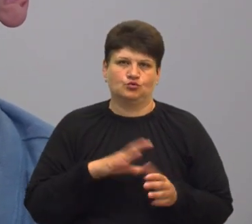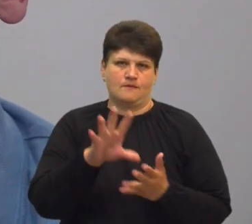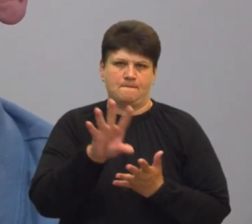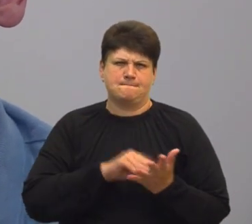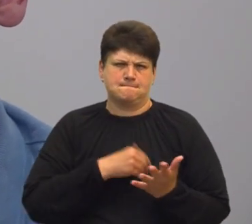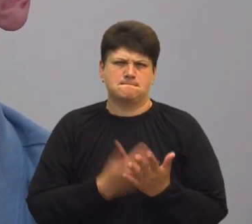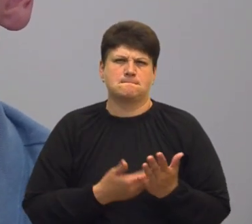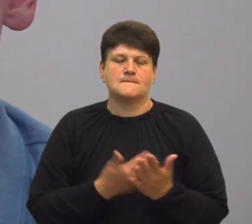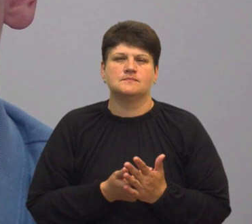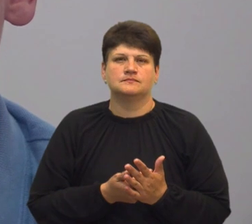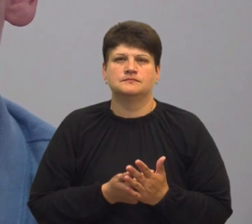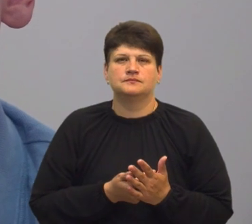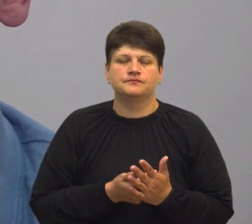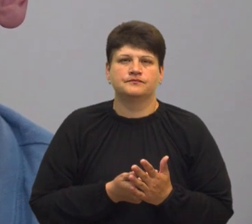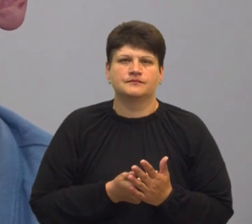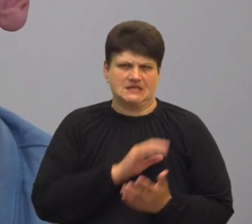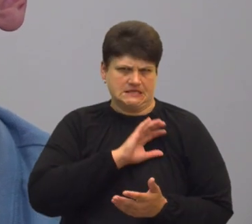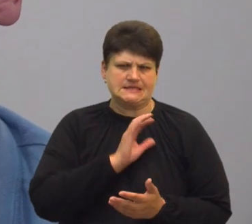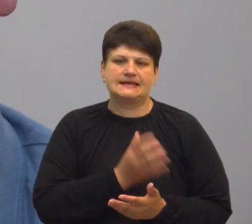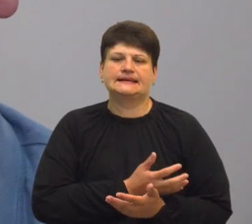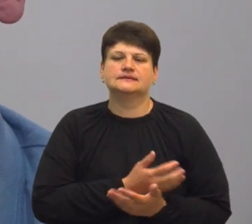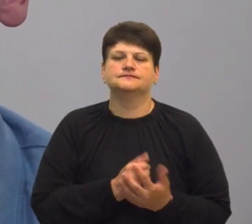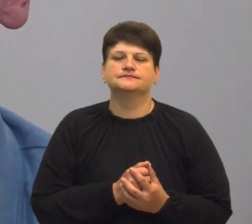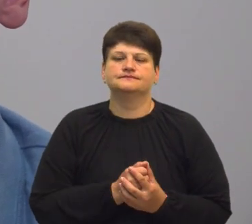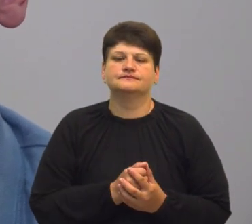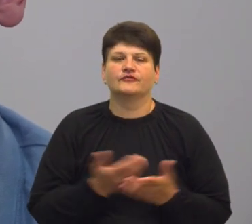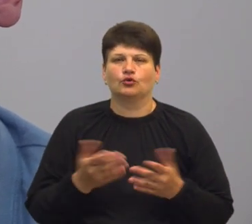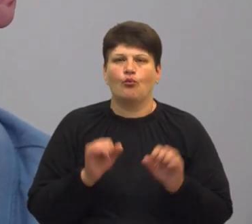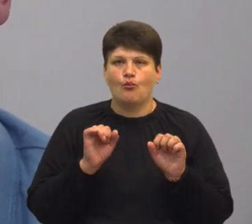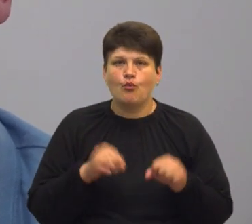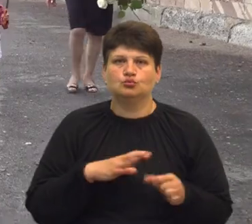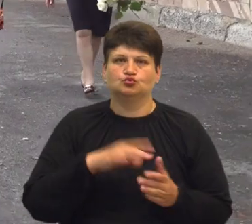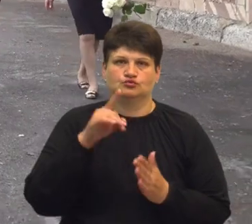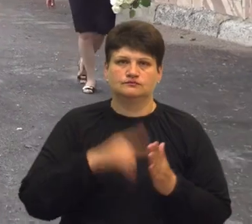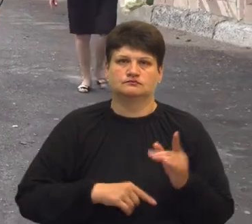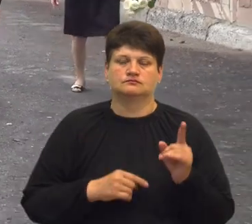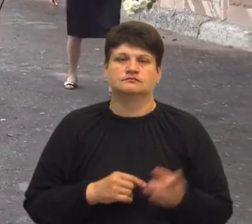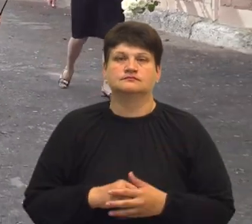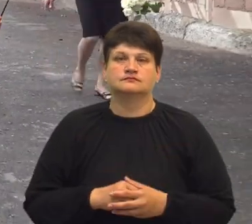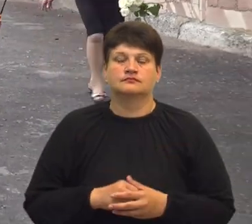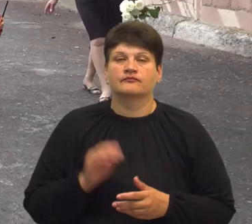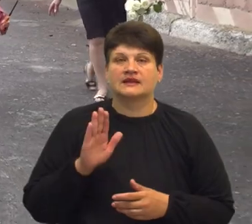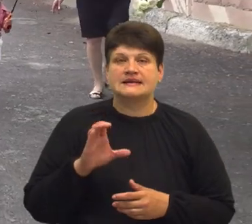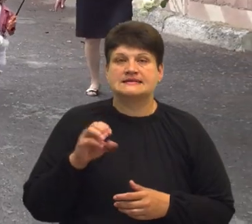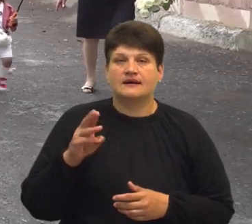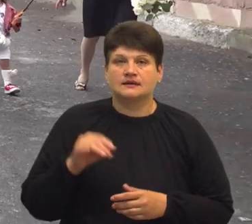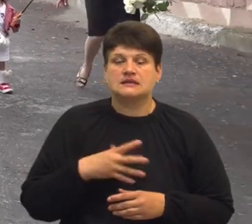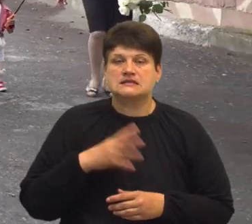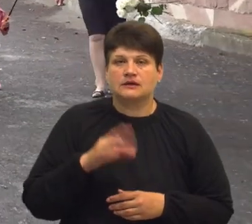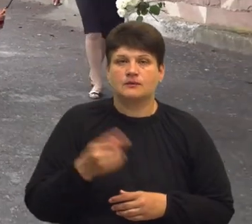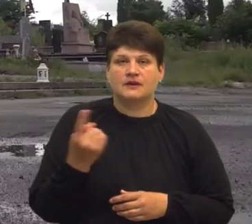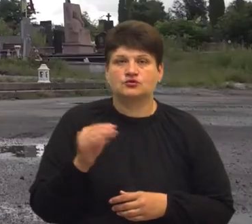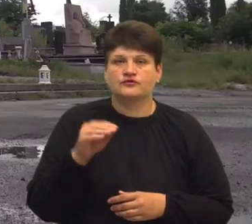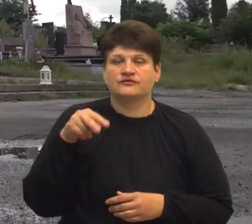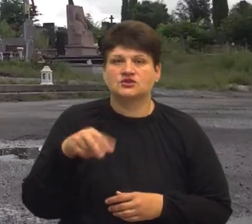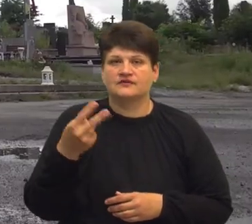сильним, на кого можна було надіятися. Віталій Стадник загинув 1 жовтня 2022